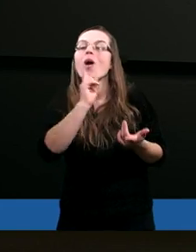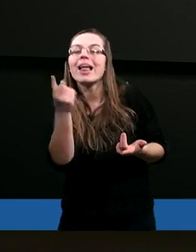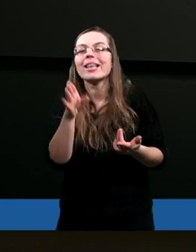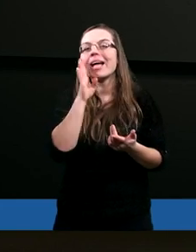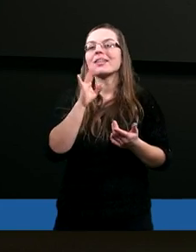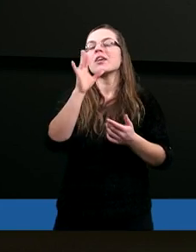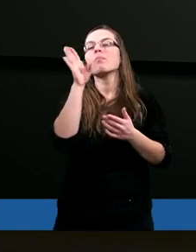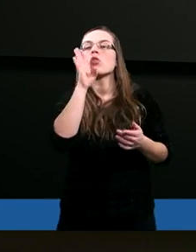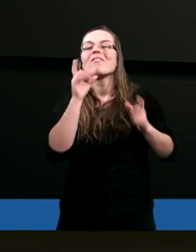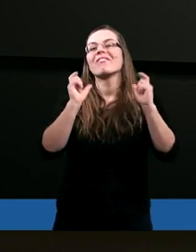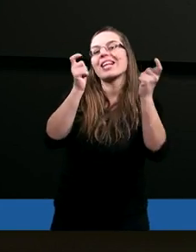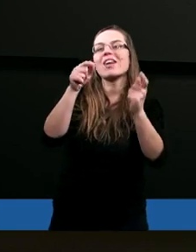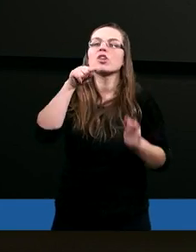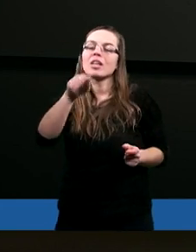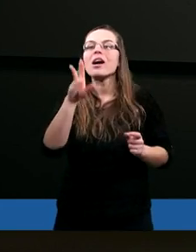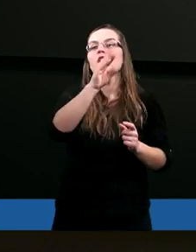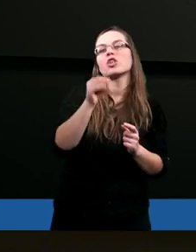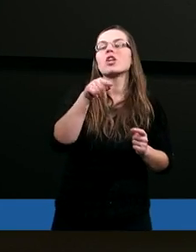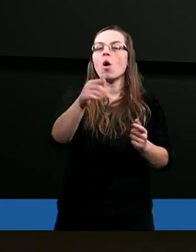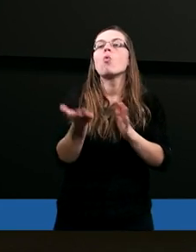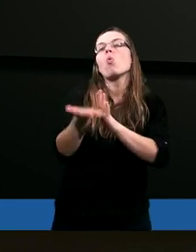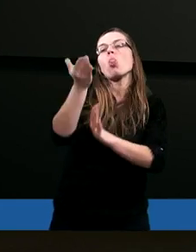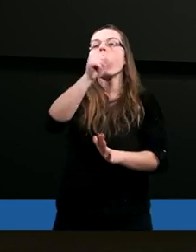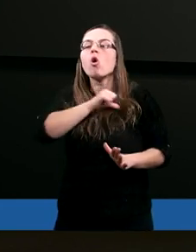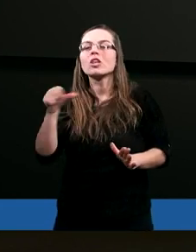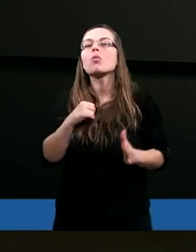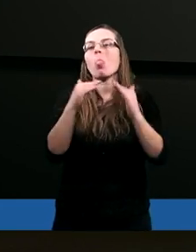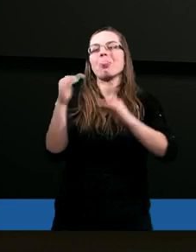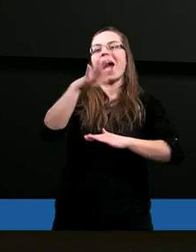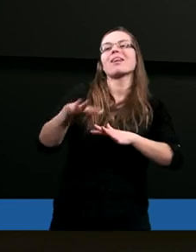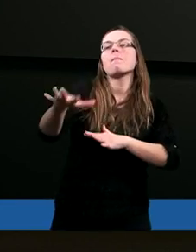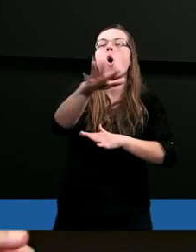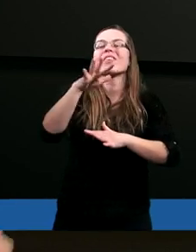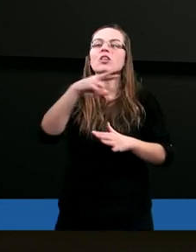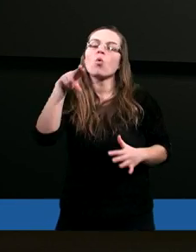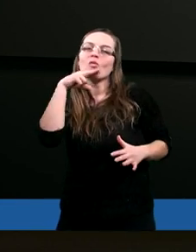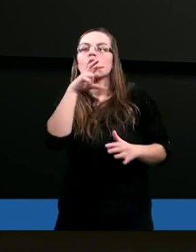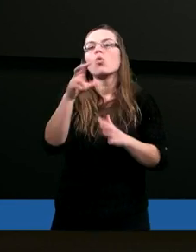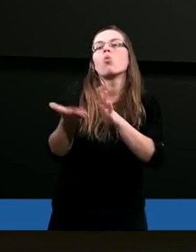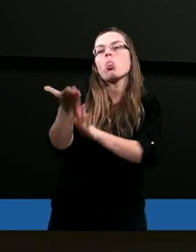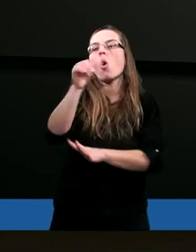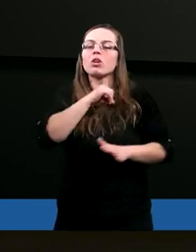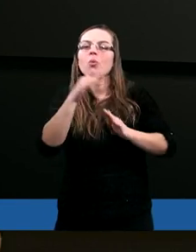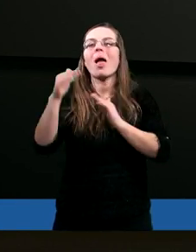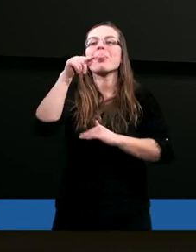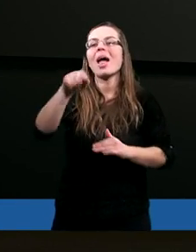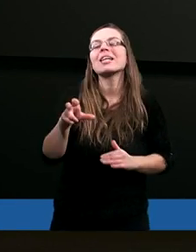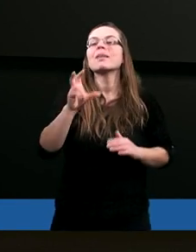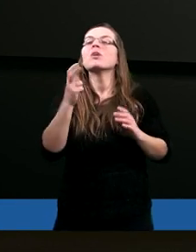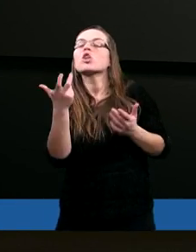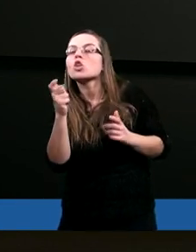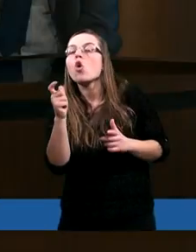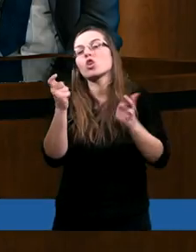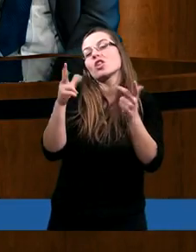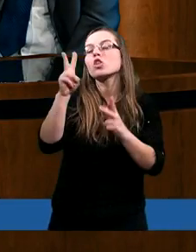podobne wyrażenie tego, że unosił się nad powierzchnią wód? Czy unosił się nad czymś ktoś, coś?